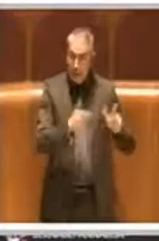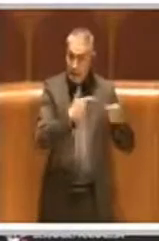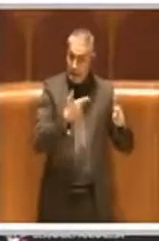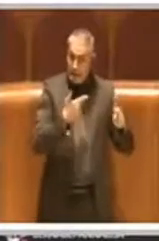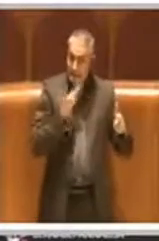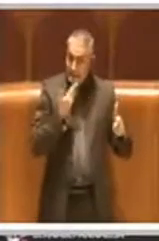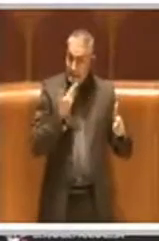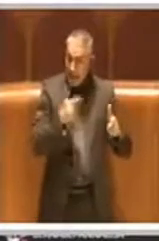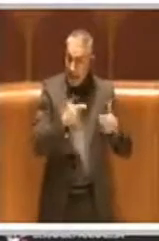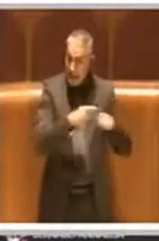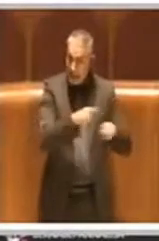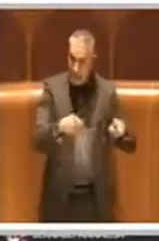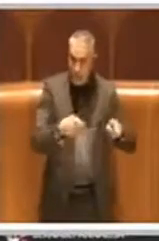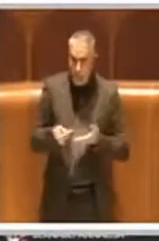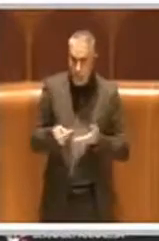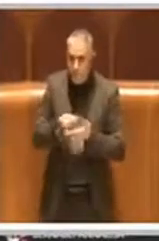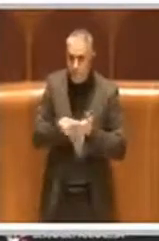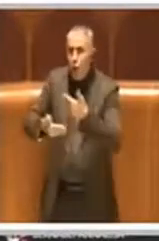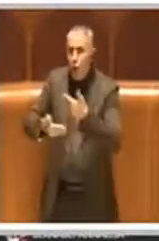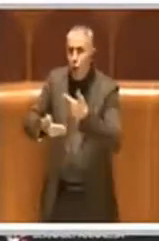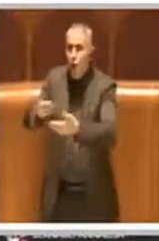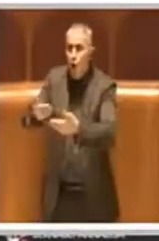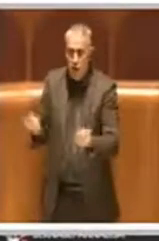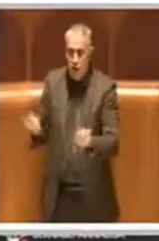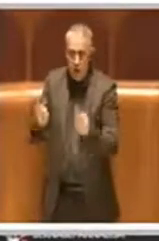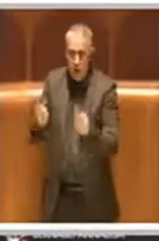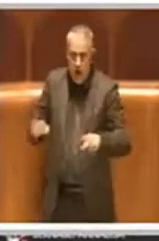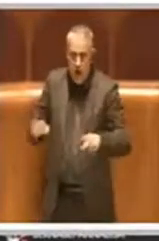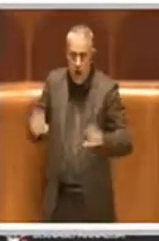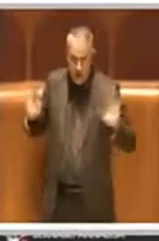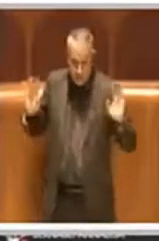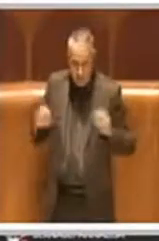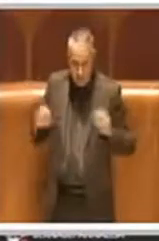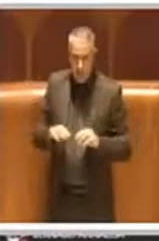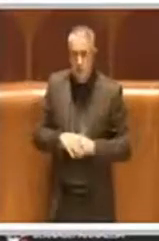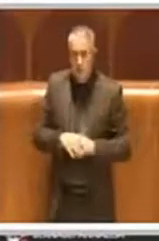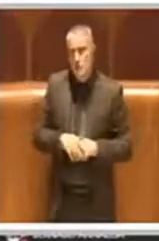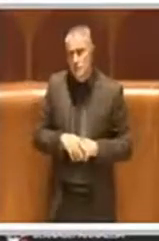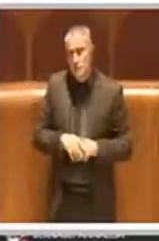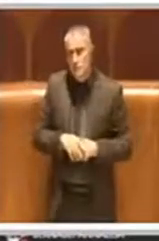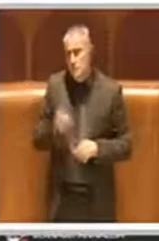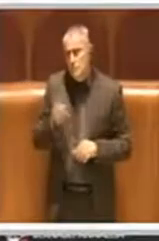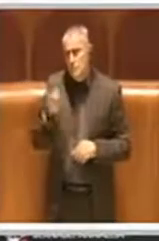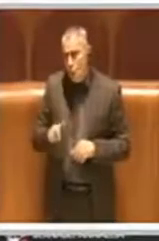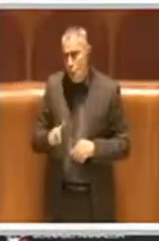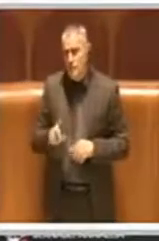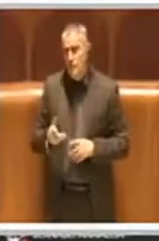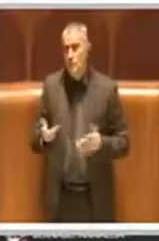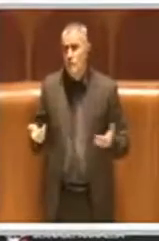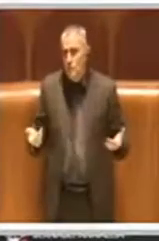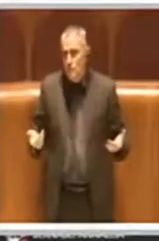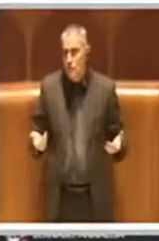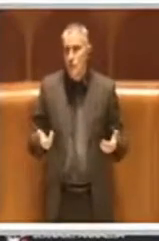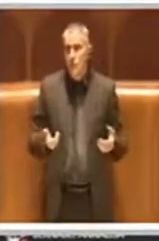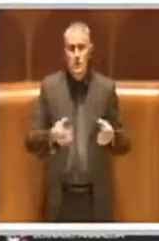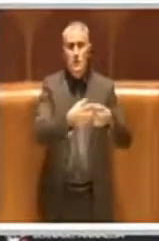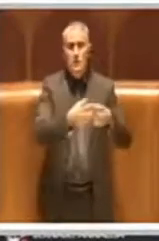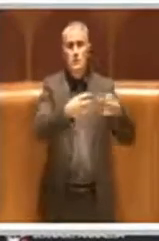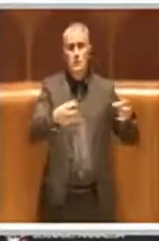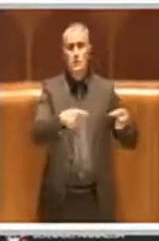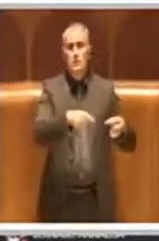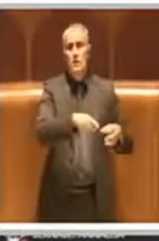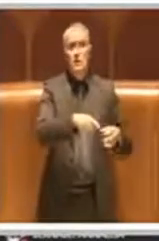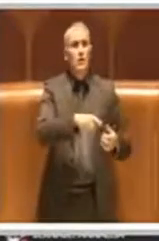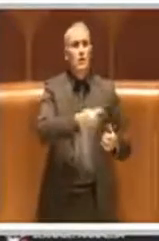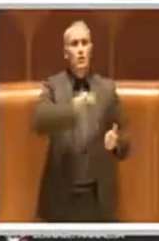cose, molti progetti non sarebbero andati avanti, perché voglio dire non tutto, non è da buttare di